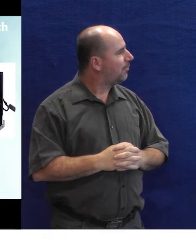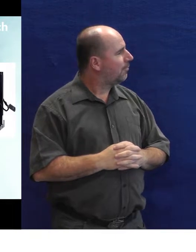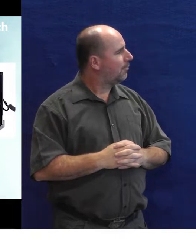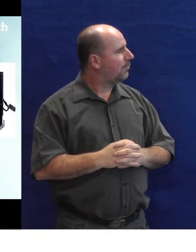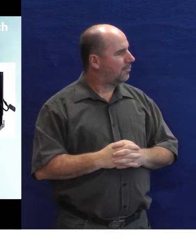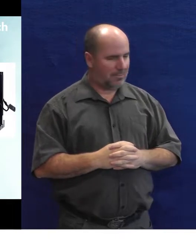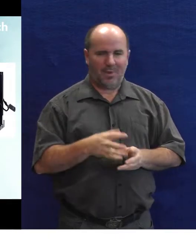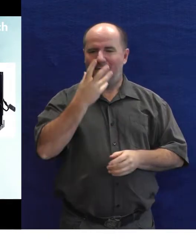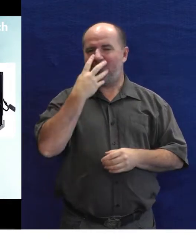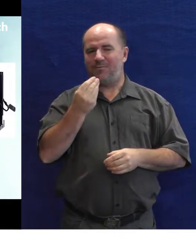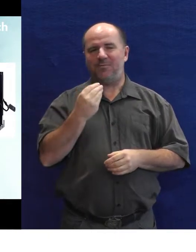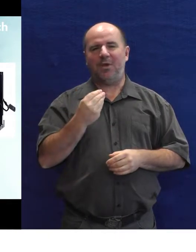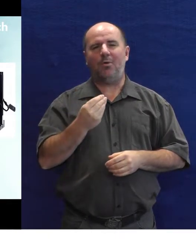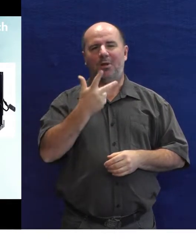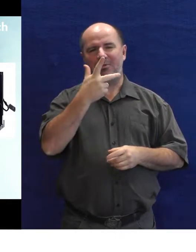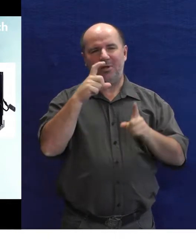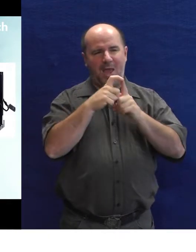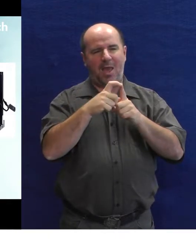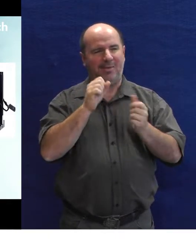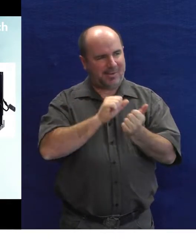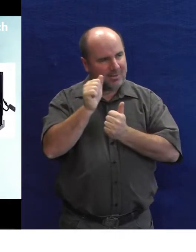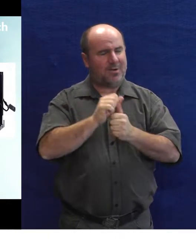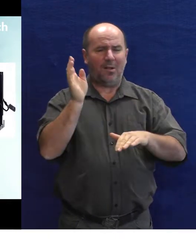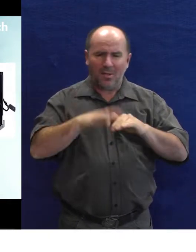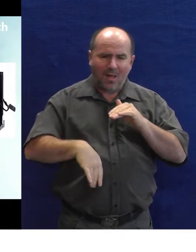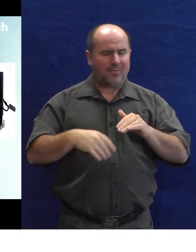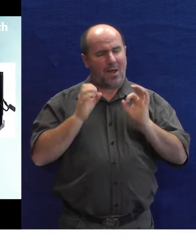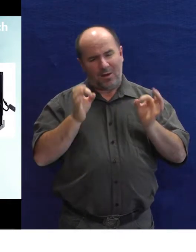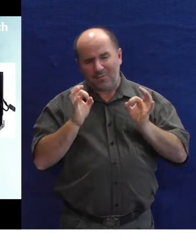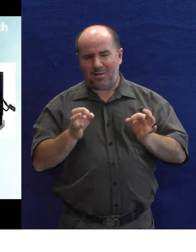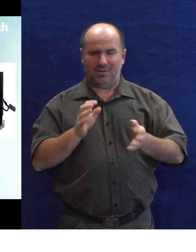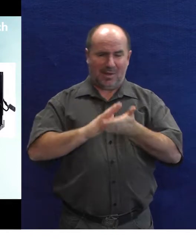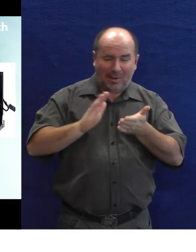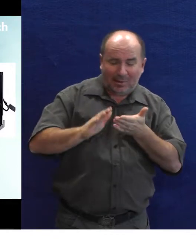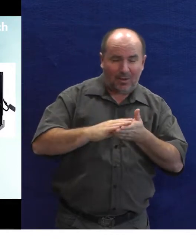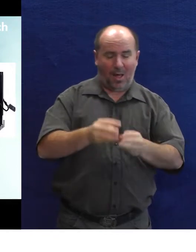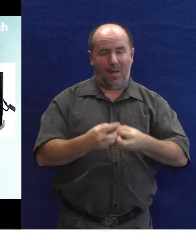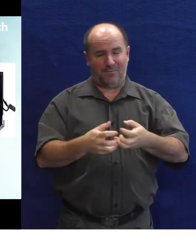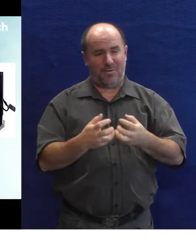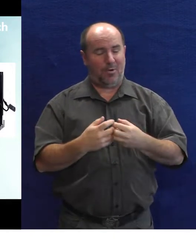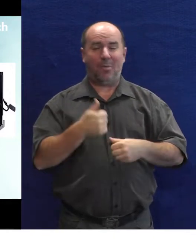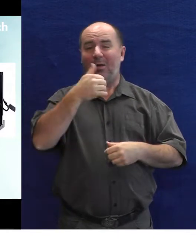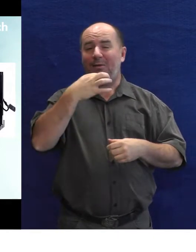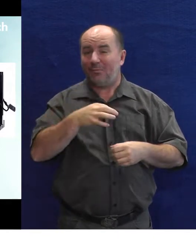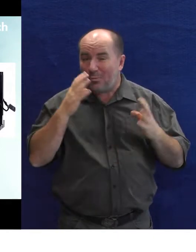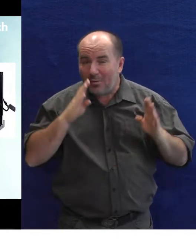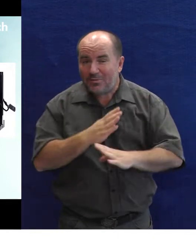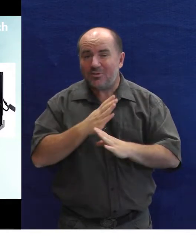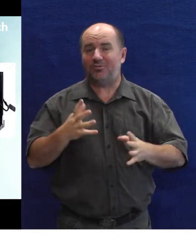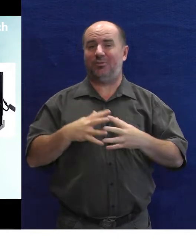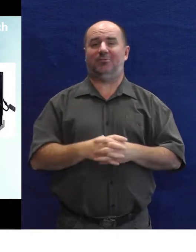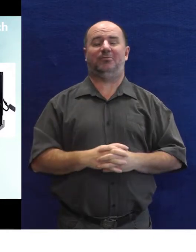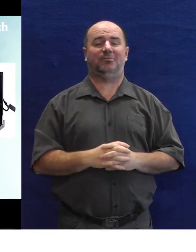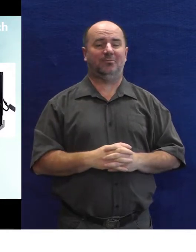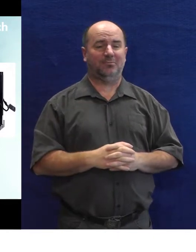Takže výhody toho 3D tisku, levná, rychlá, kvalitní, dostupná výroba, neomezené možnosti návrhu, individuální řešení.